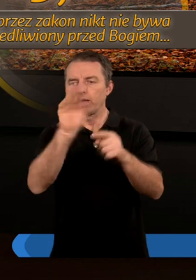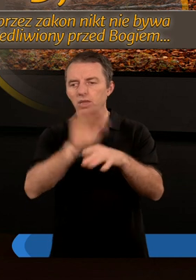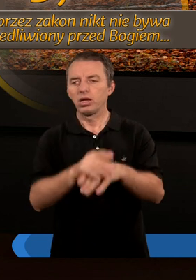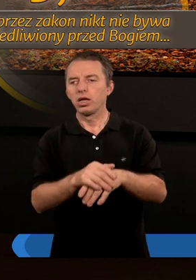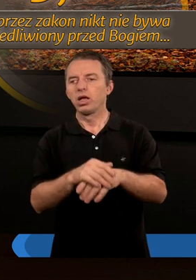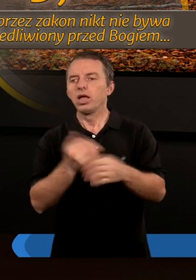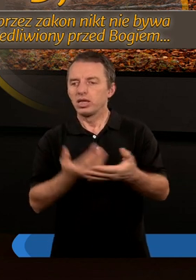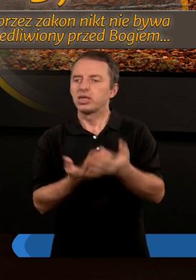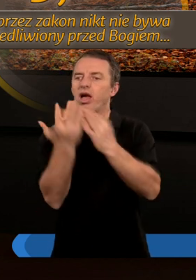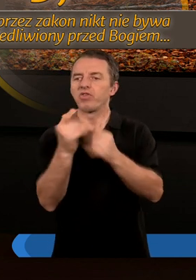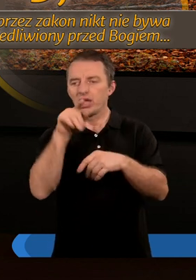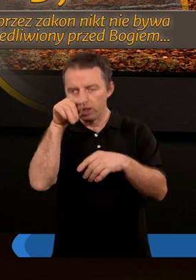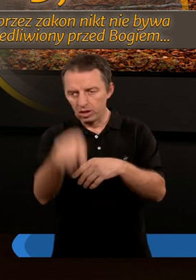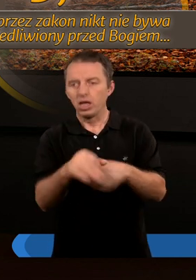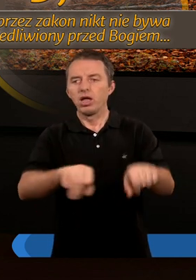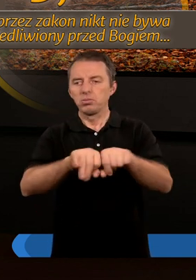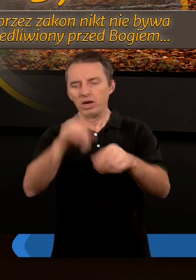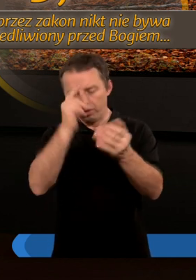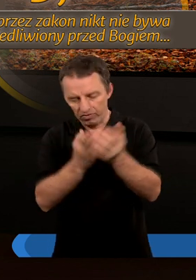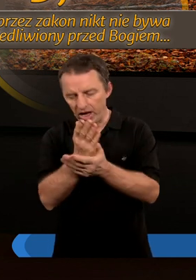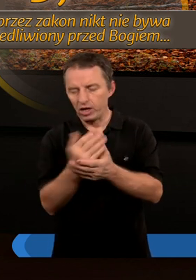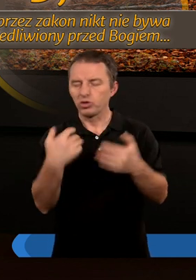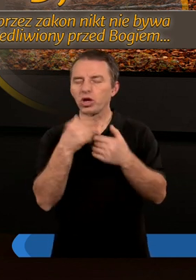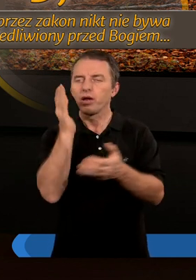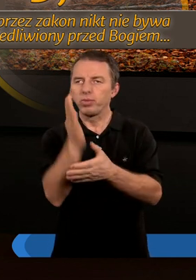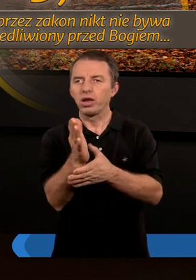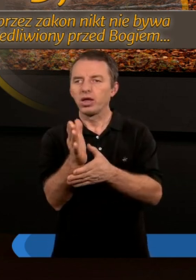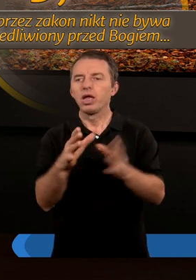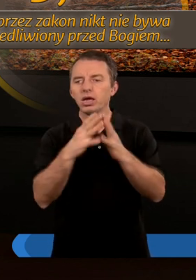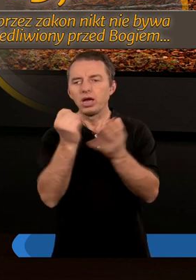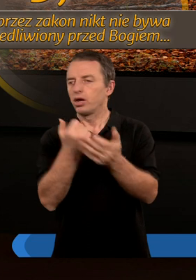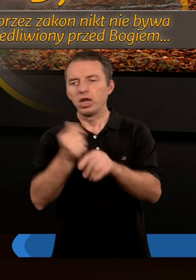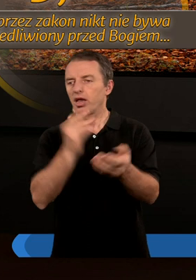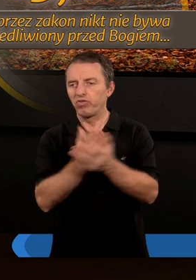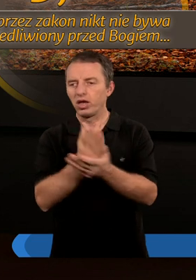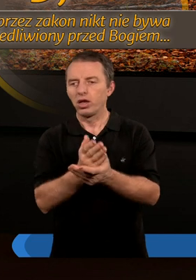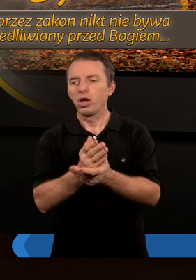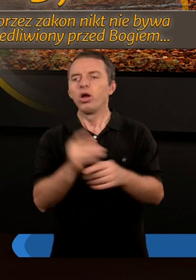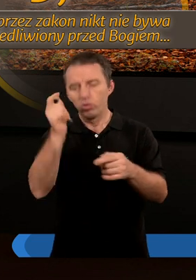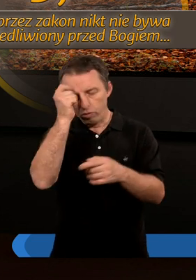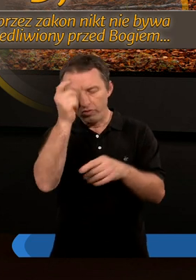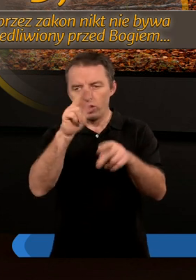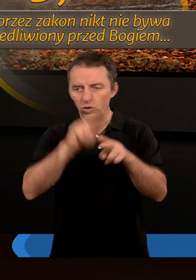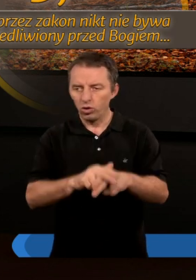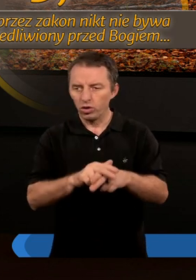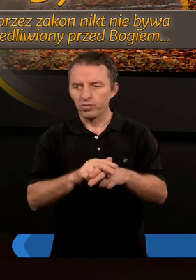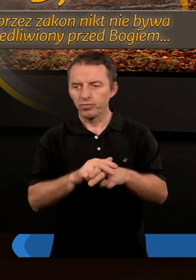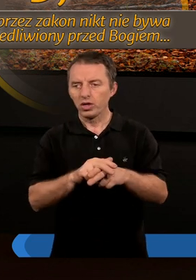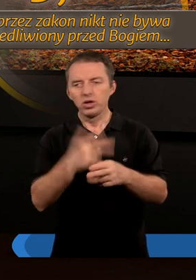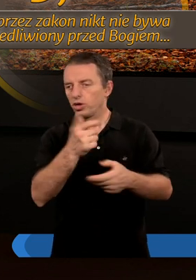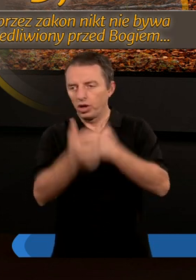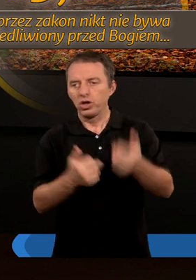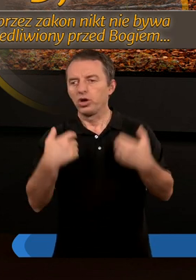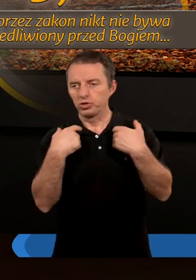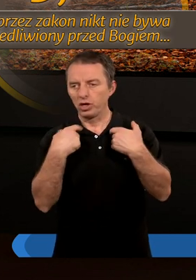Bogiem. Jawne jest stąd, bo sprawiedliwy z wiary żyć będzie. Ale zakon nie jest wiary, lecz człowiek, który je